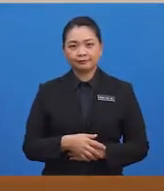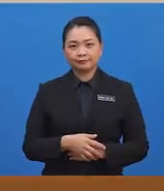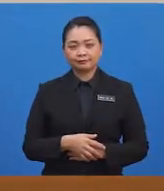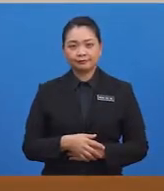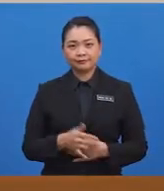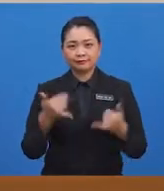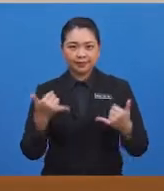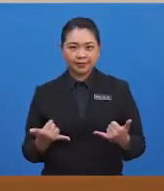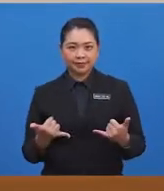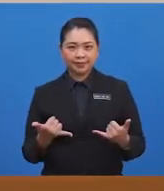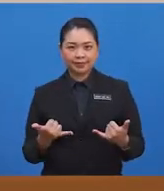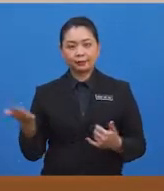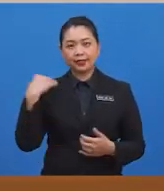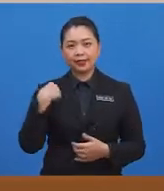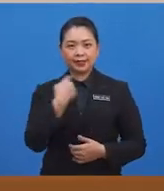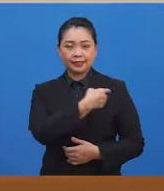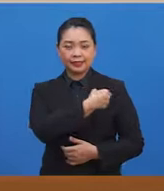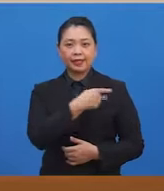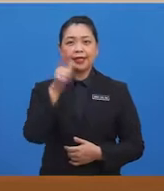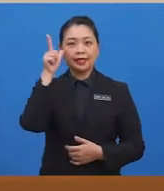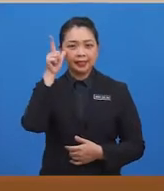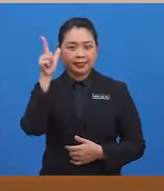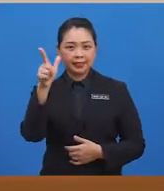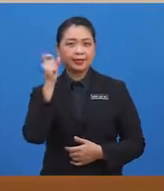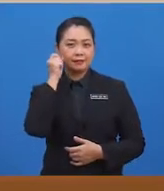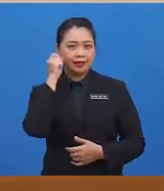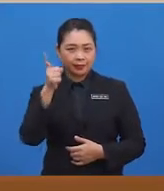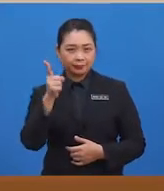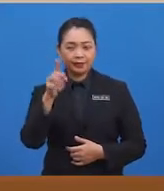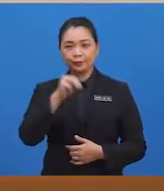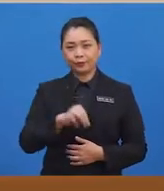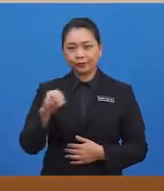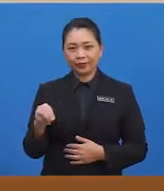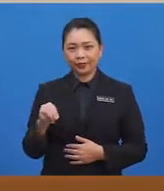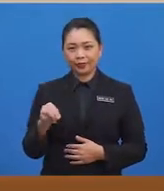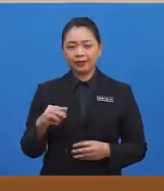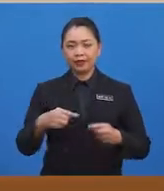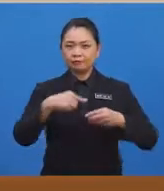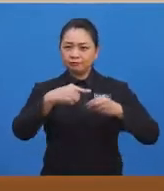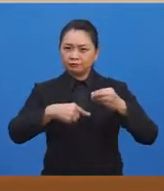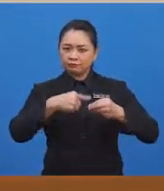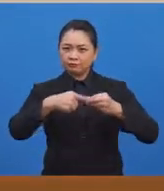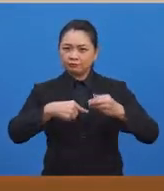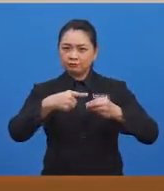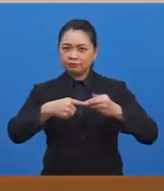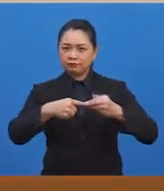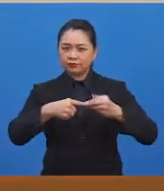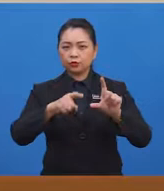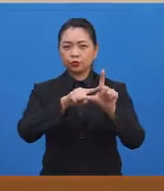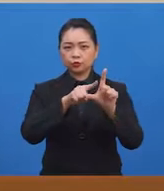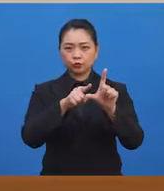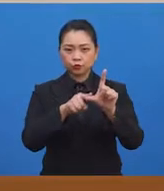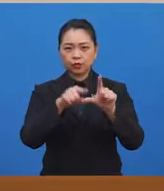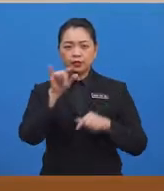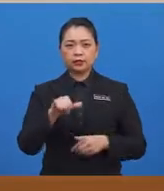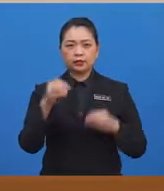Sekarang, mari kita lihat kefahaman murid-murid tentang sudut yang telah cikgu